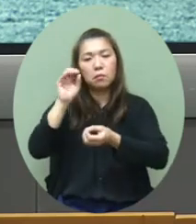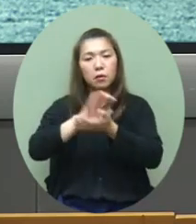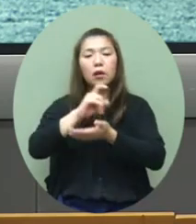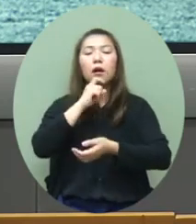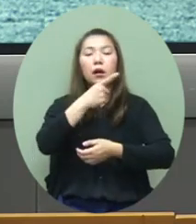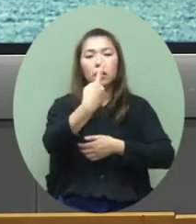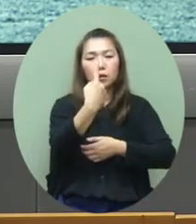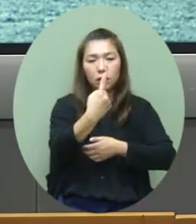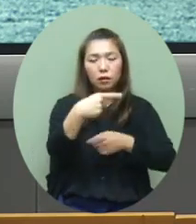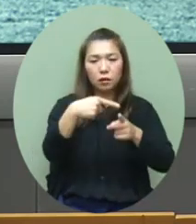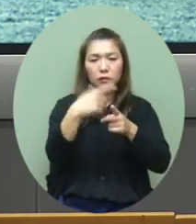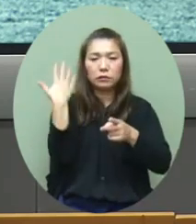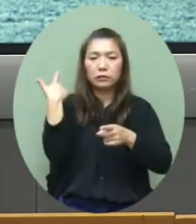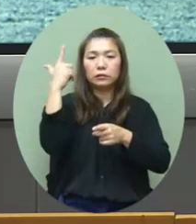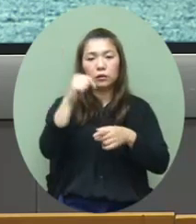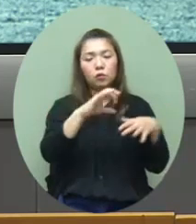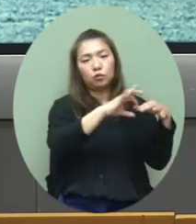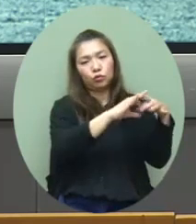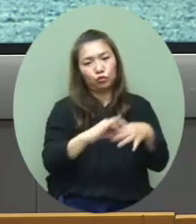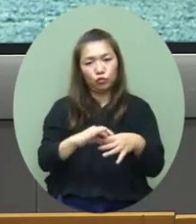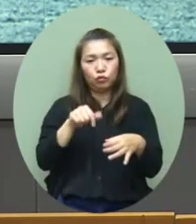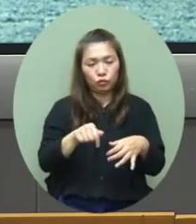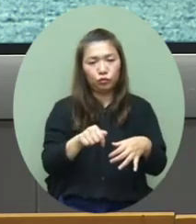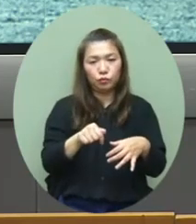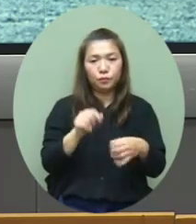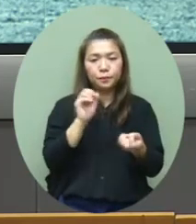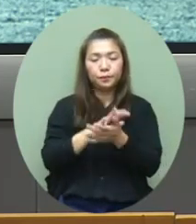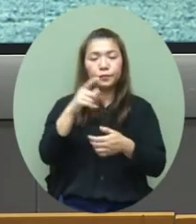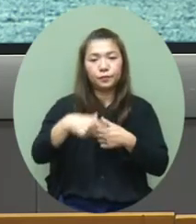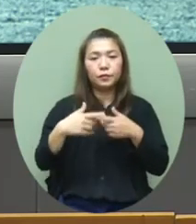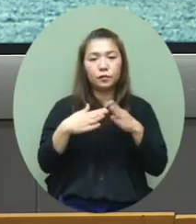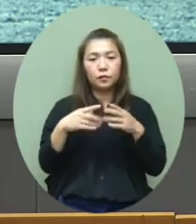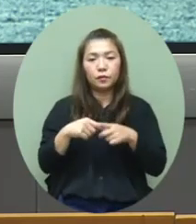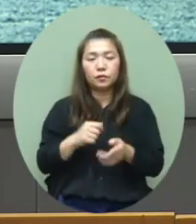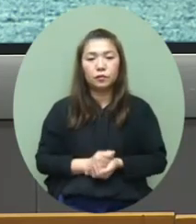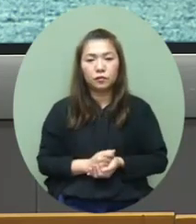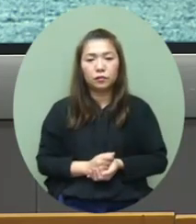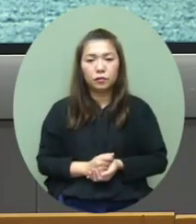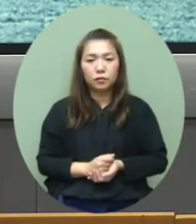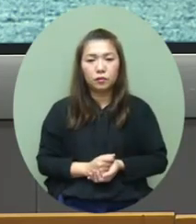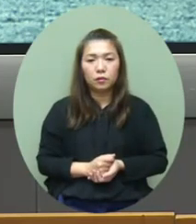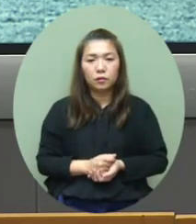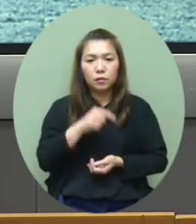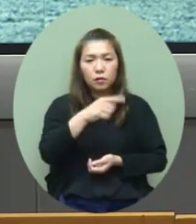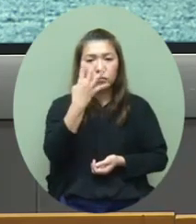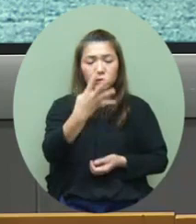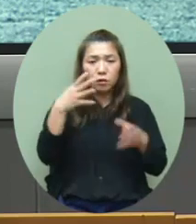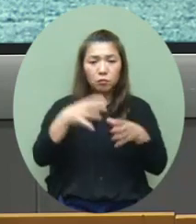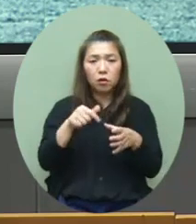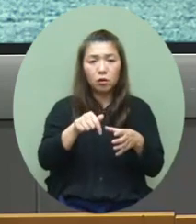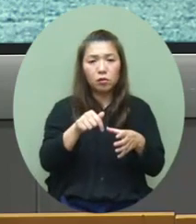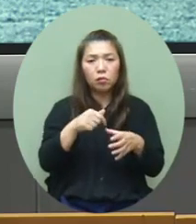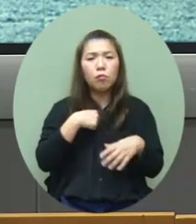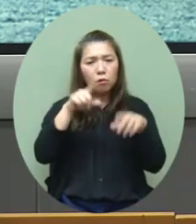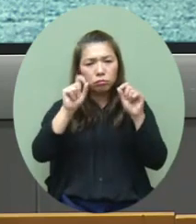一位就是其中一個已知個案的家人那四班我們